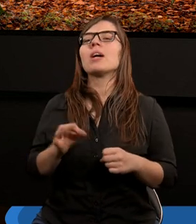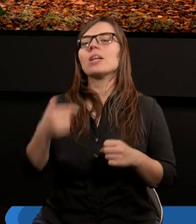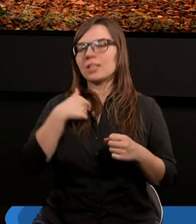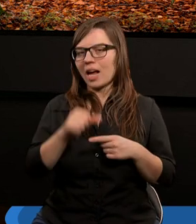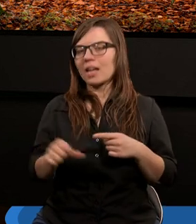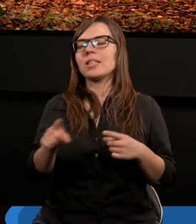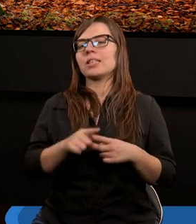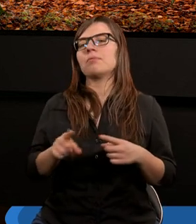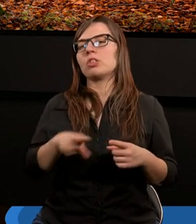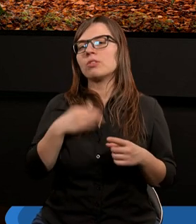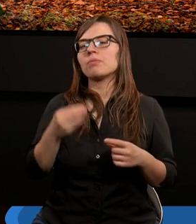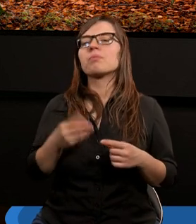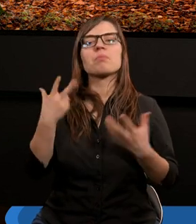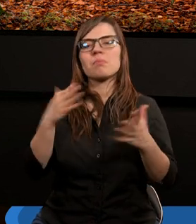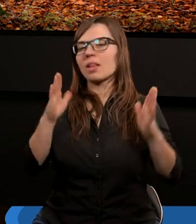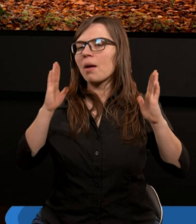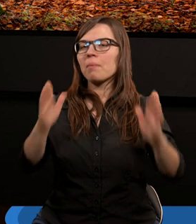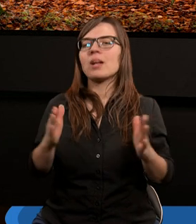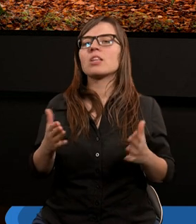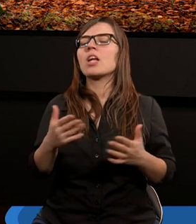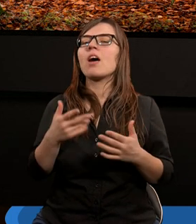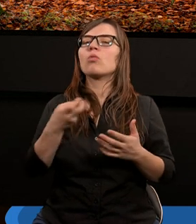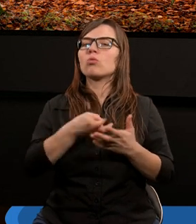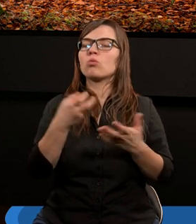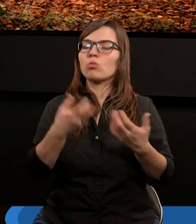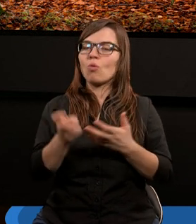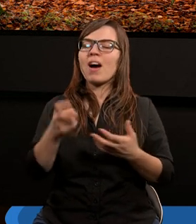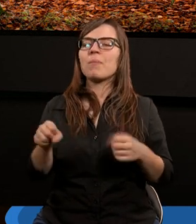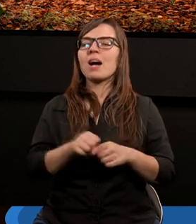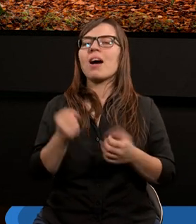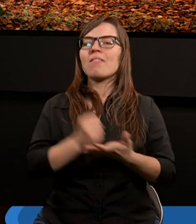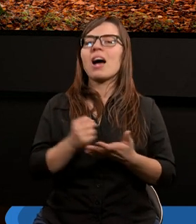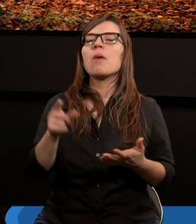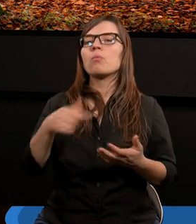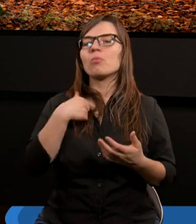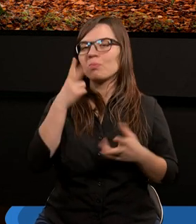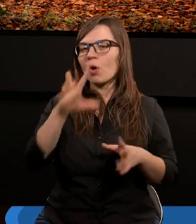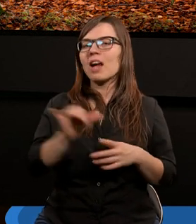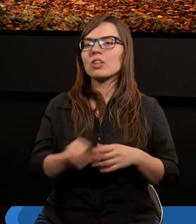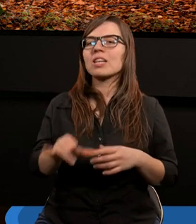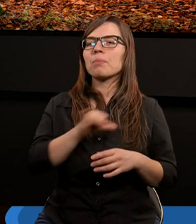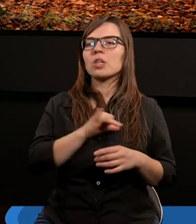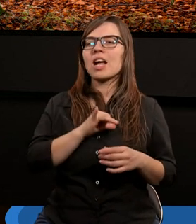ja jestem grzeszny. Nie będę usuwał prawa, bo mi pokazuje, że jestem grzeszny.